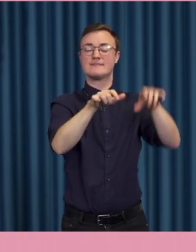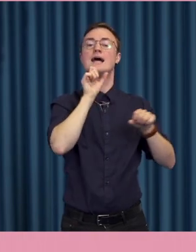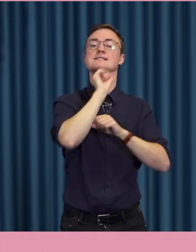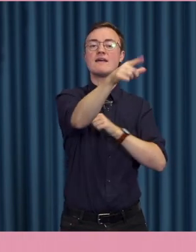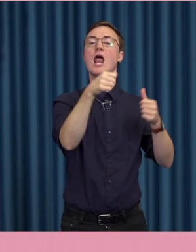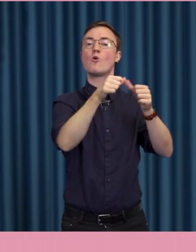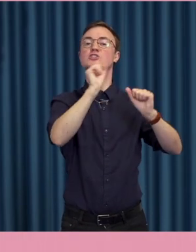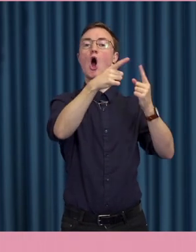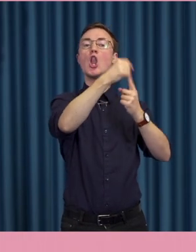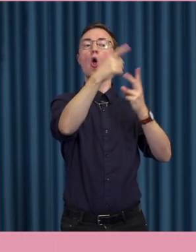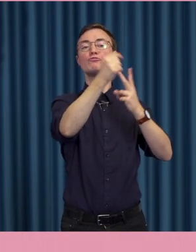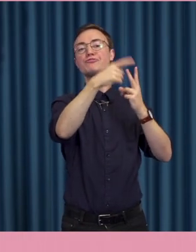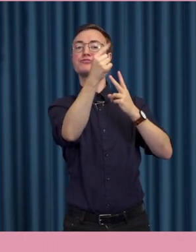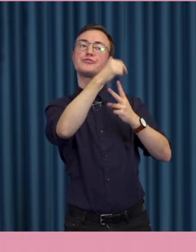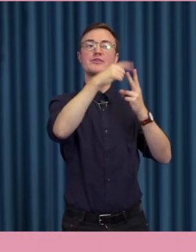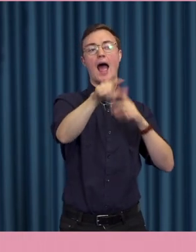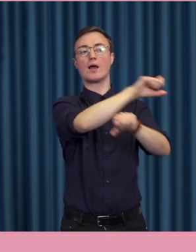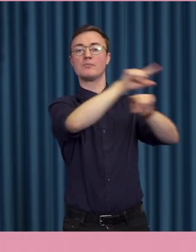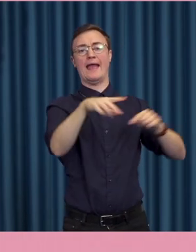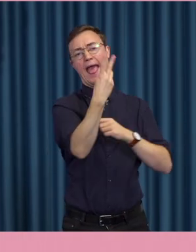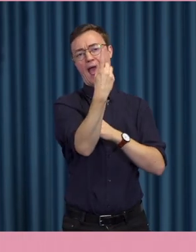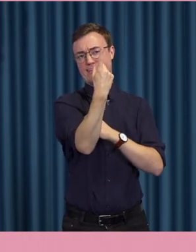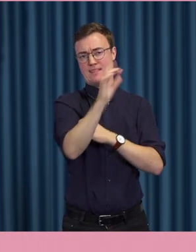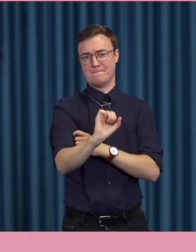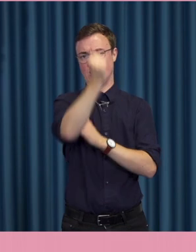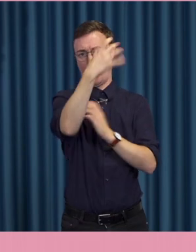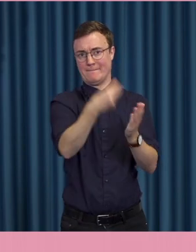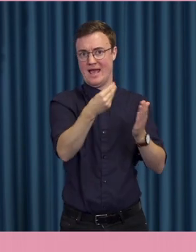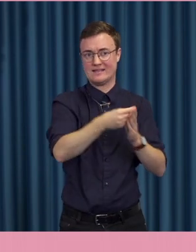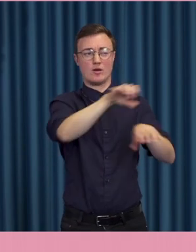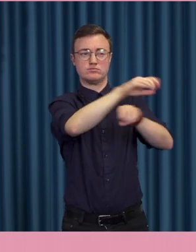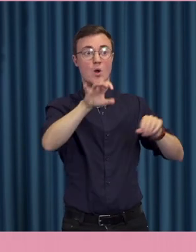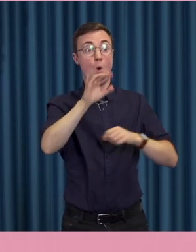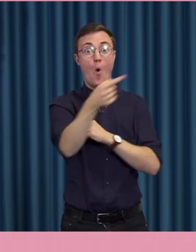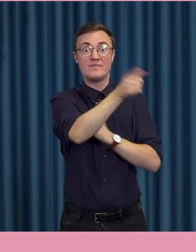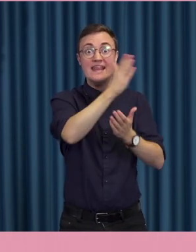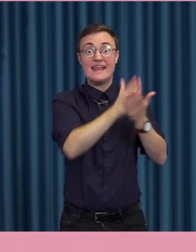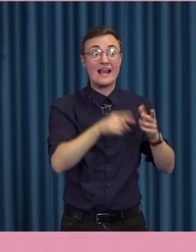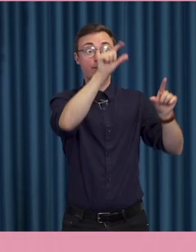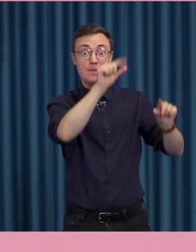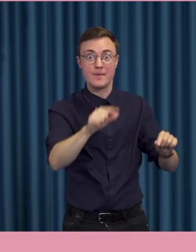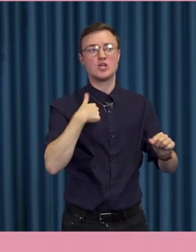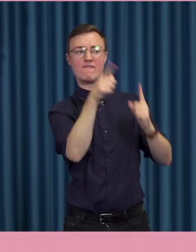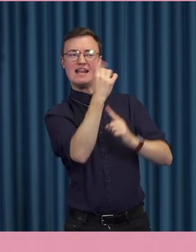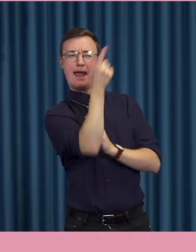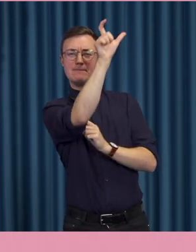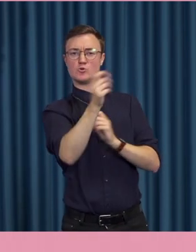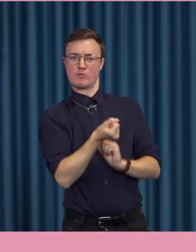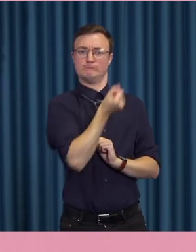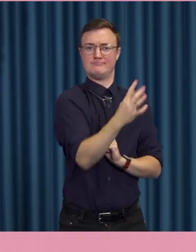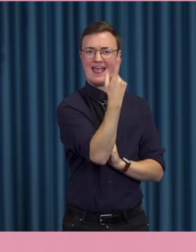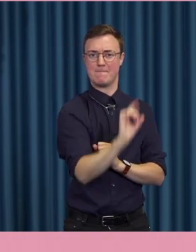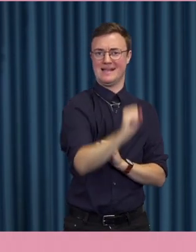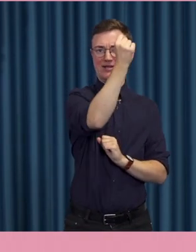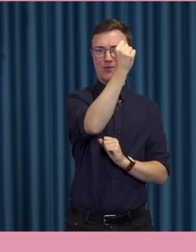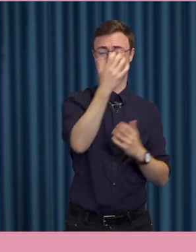lotta ut pengar, en miljon eller så, bland de som spridde det här meddelandet. Tydligare än så blir det ju inte att